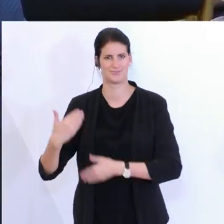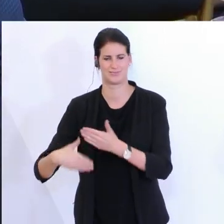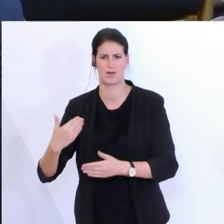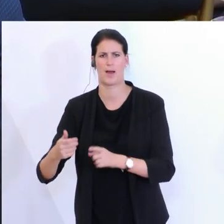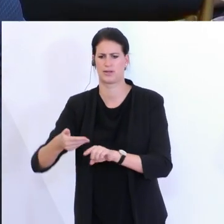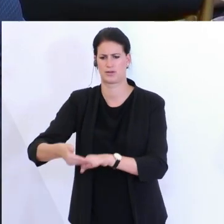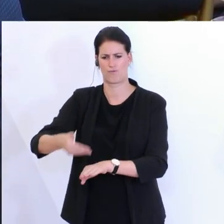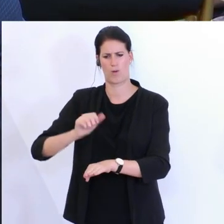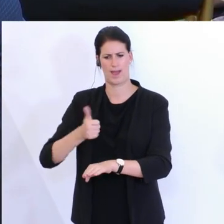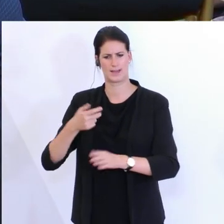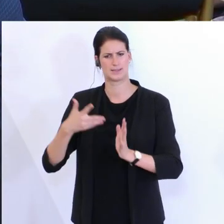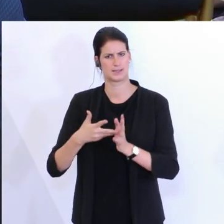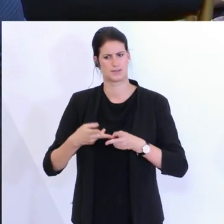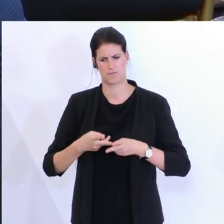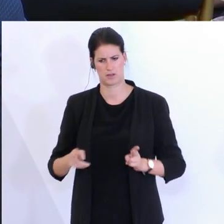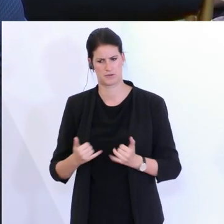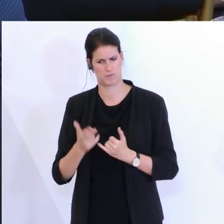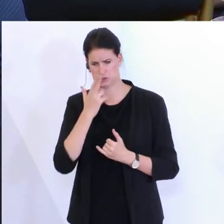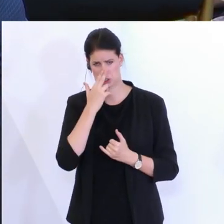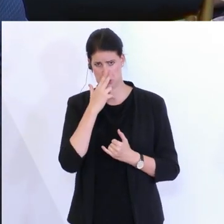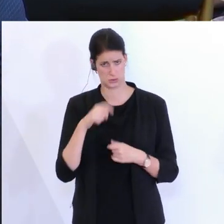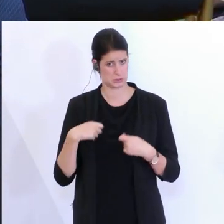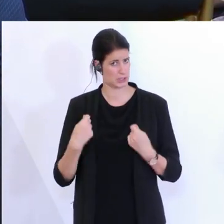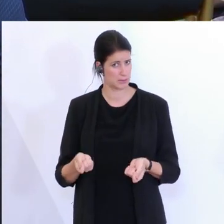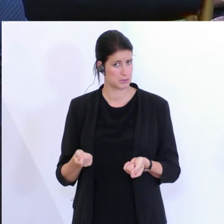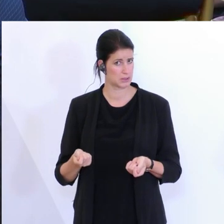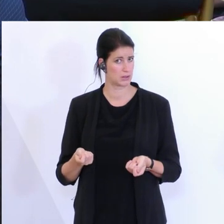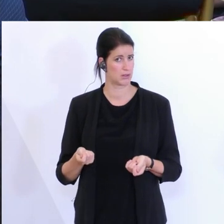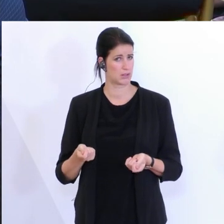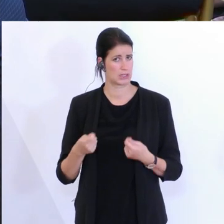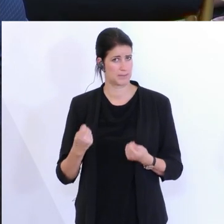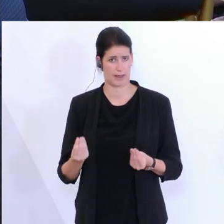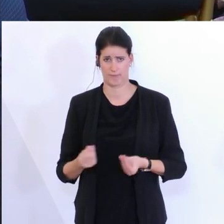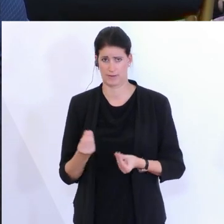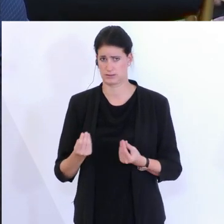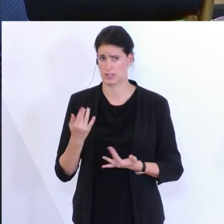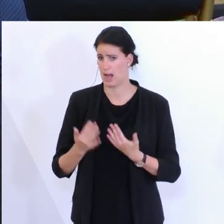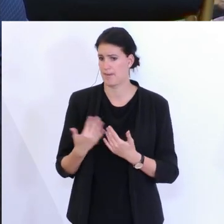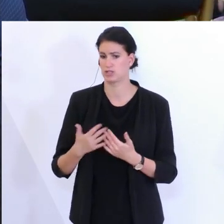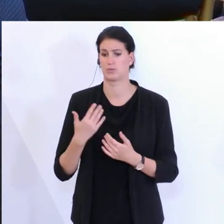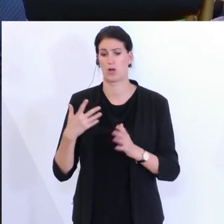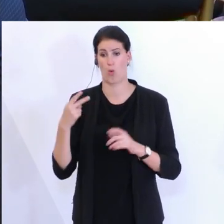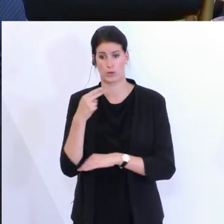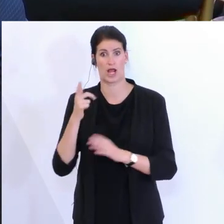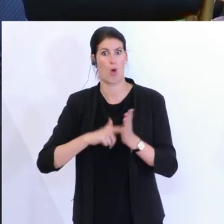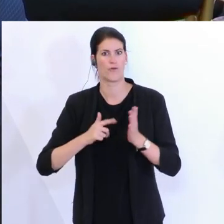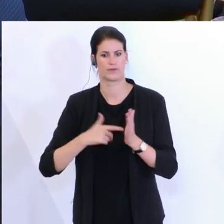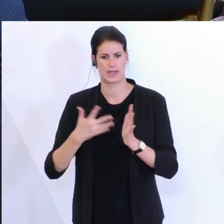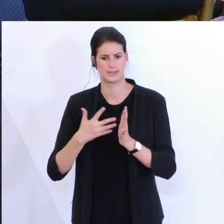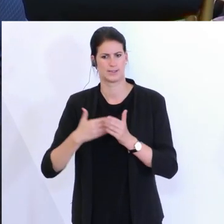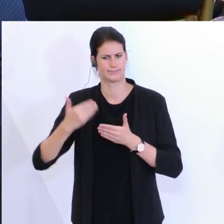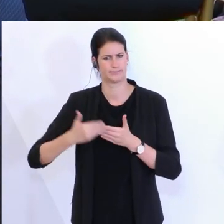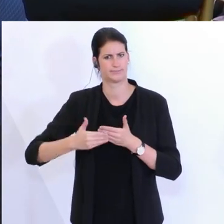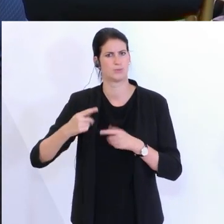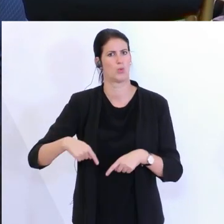bei Betrieben, die öfters ihre Mitarbeiter getestet haben, noch bessere Buchungen, mehr Buchungen zustande gekommen sind? Und an den Herrn